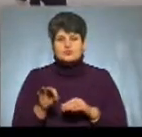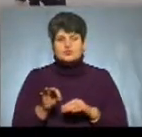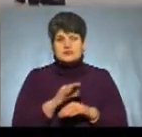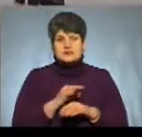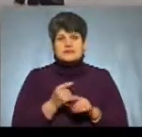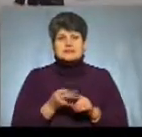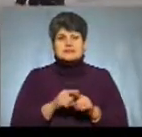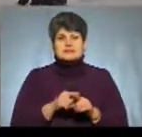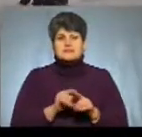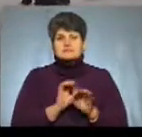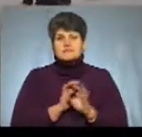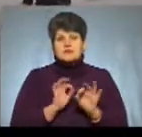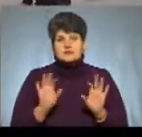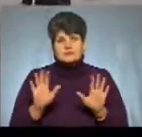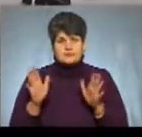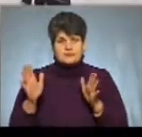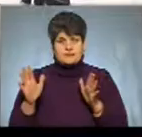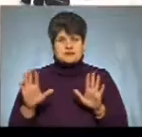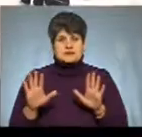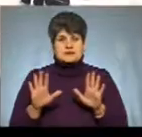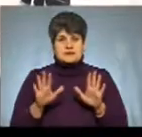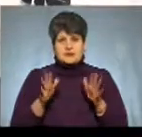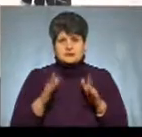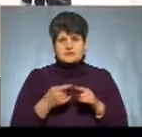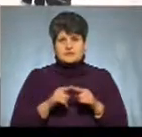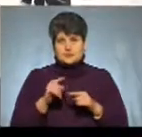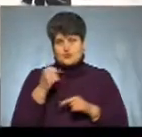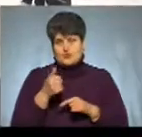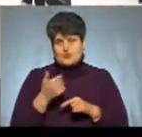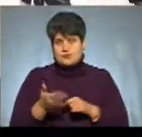що сталося у цьому році.